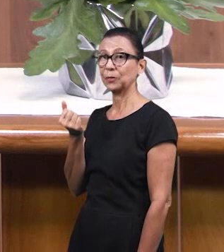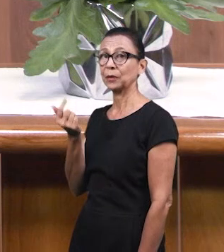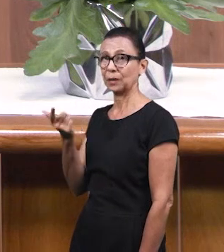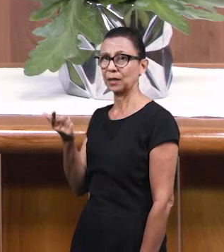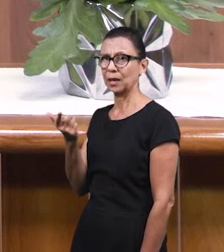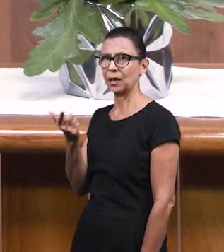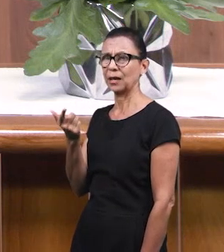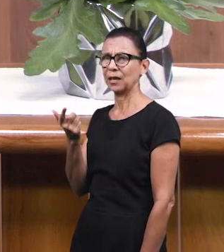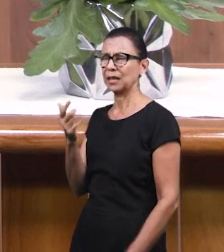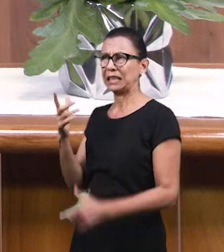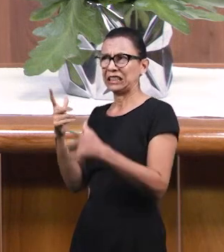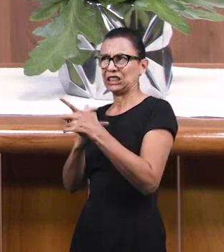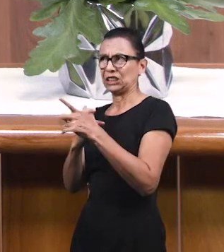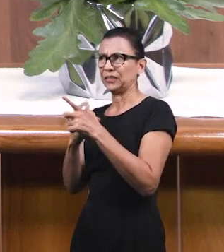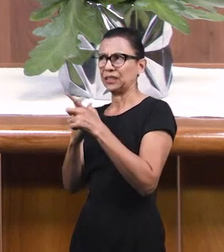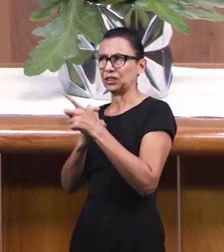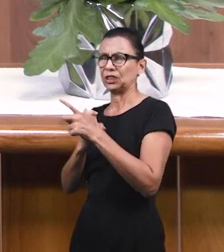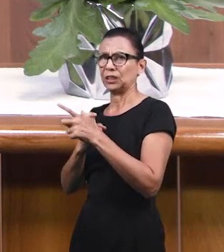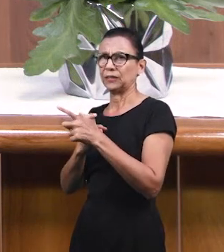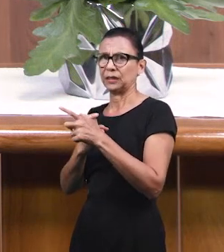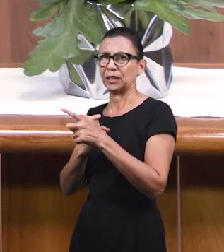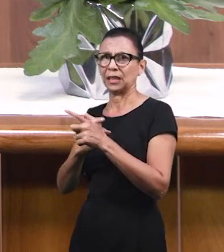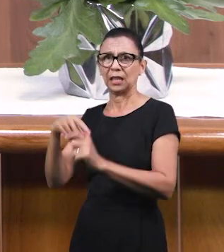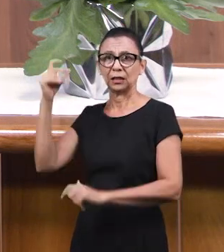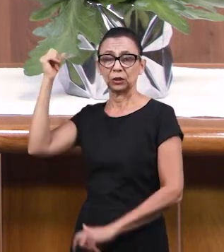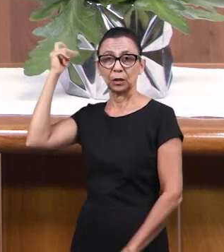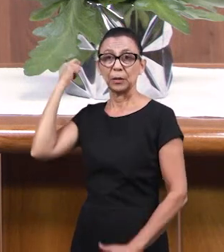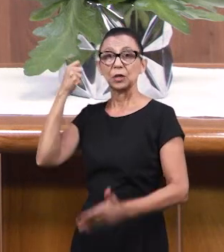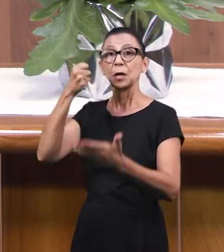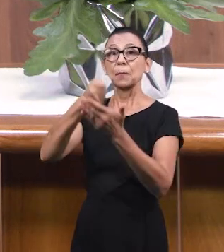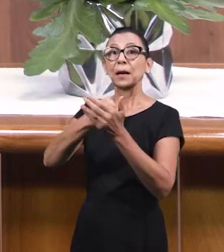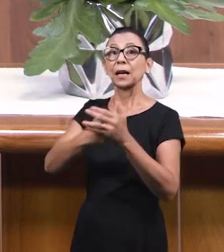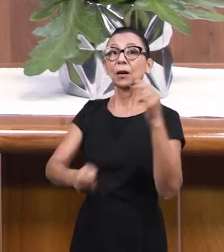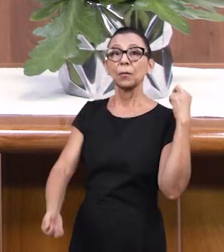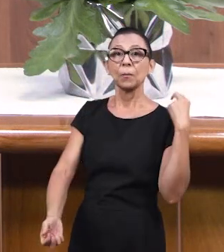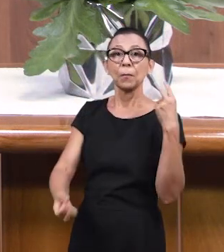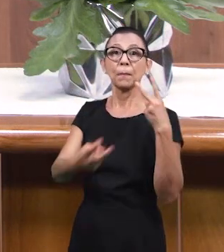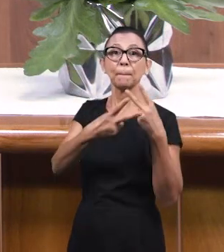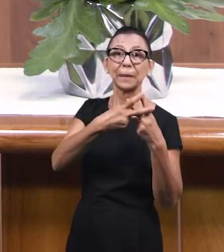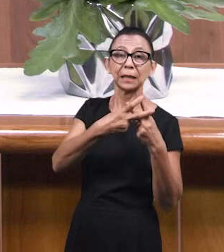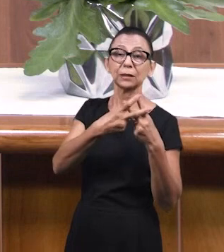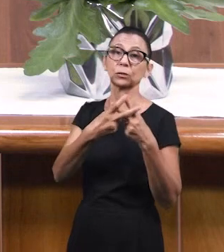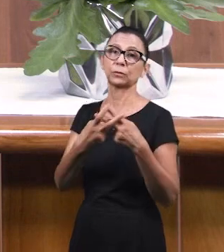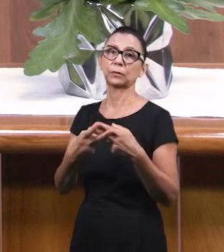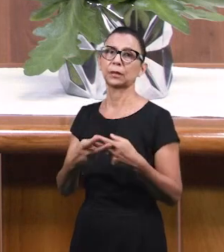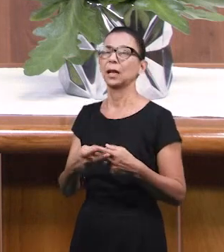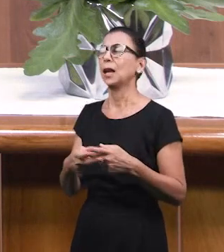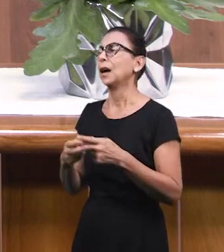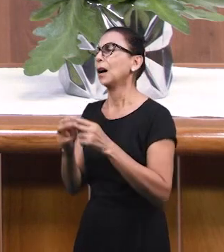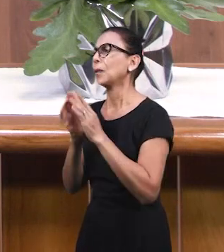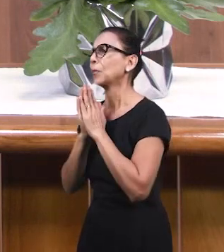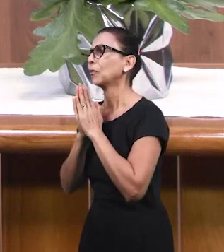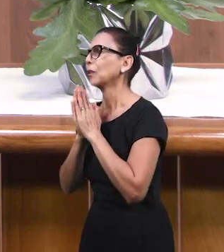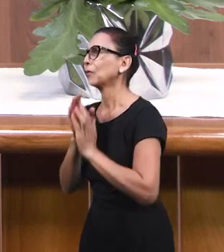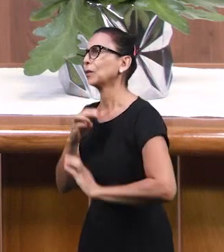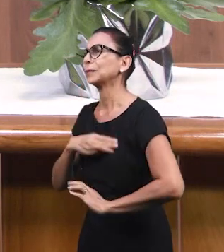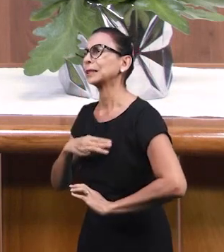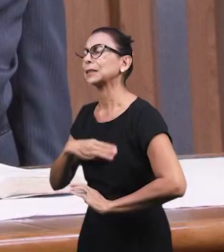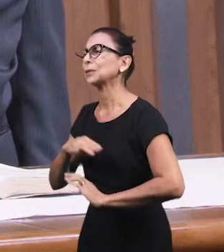И Он молил царя, чтобы Он простил его. И